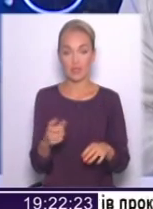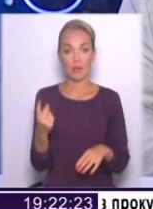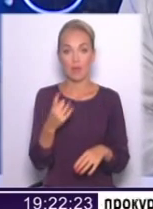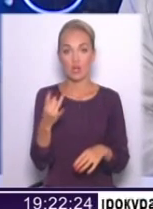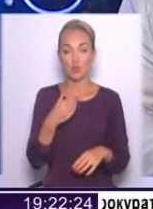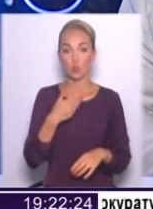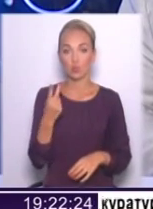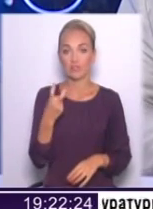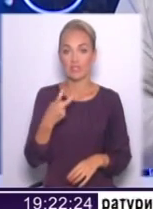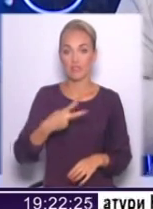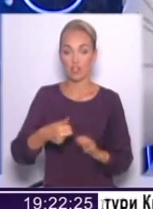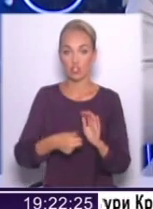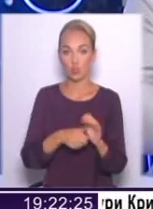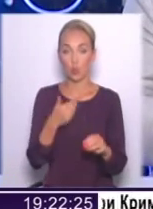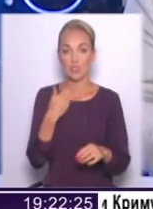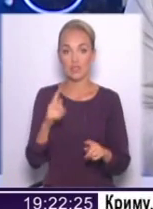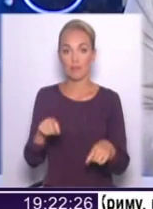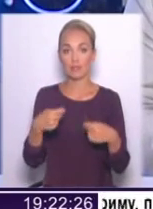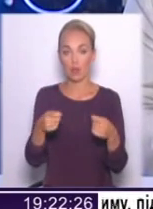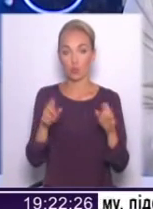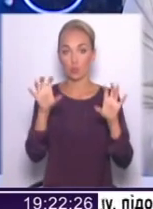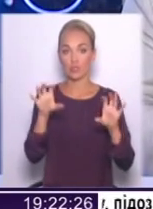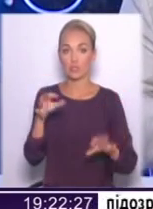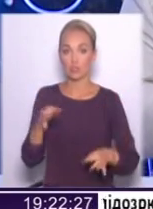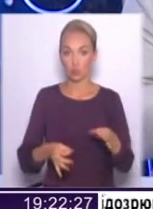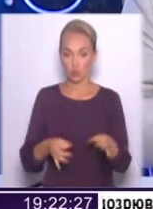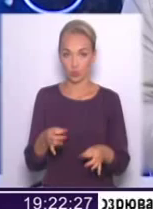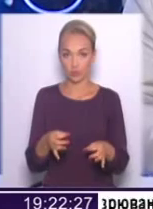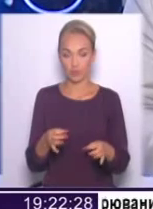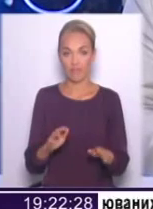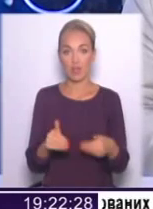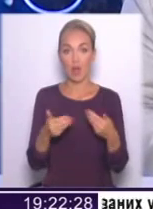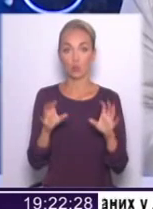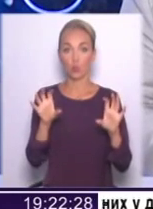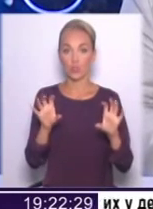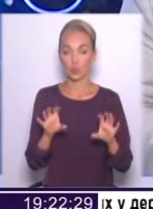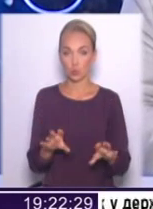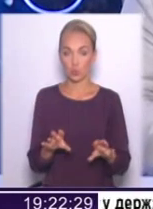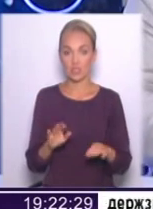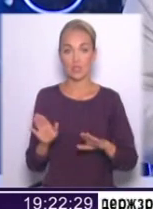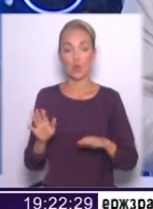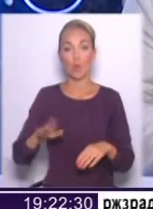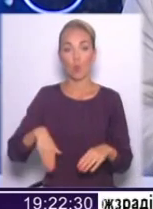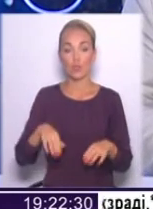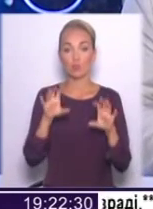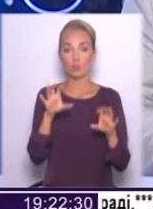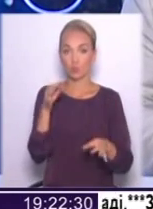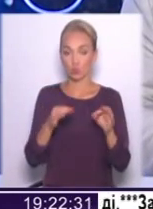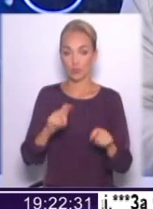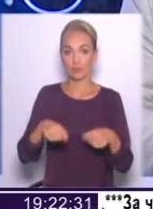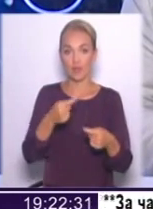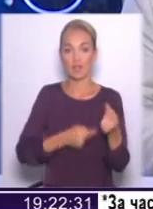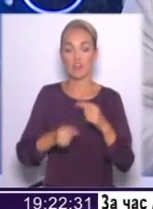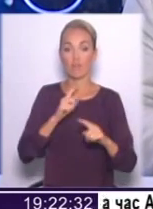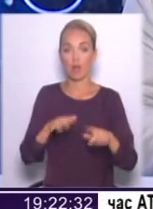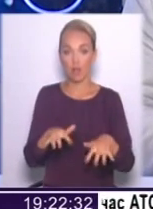раз голосуються 226 голосів за передачу в Конституційний суд варіанту Конституції. Потім Конституційний суд передає назад в парламент, він